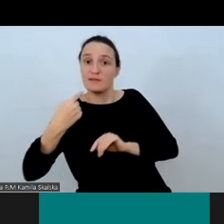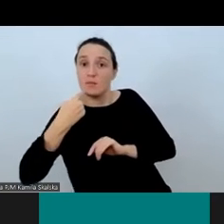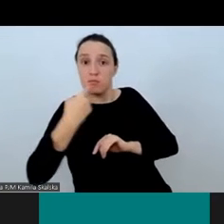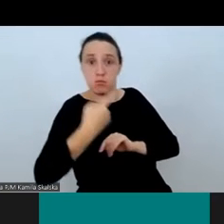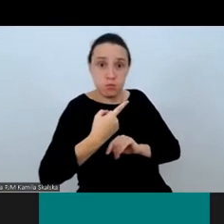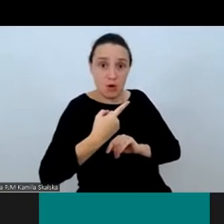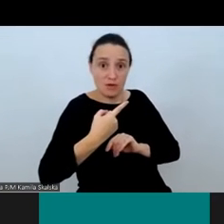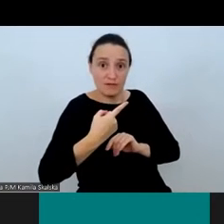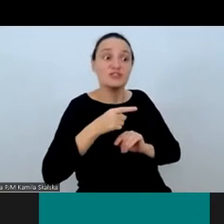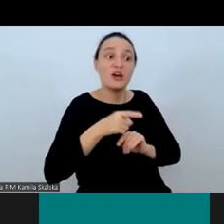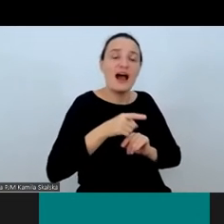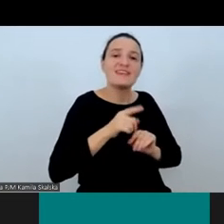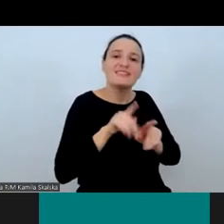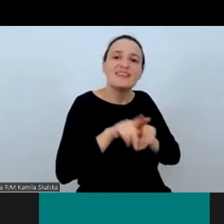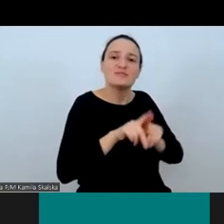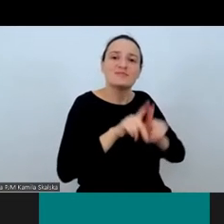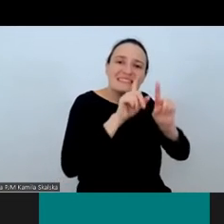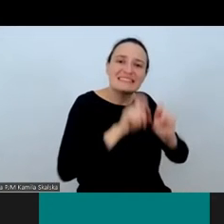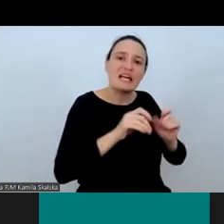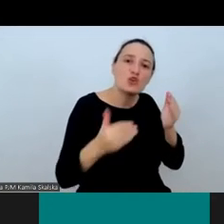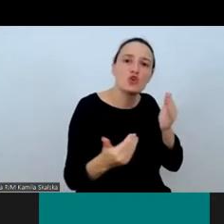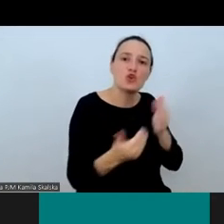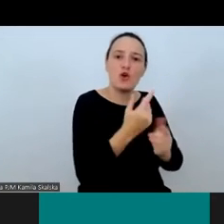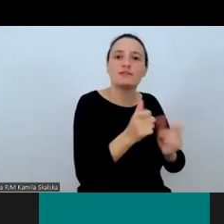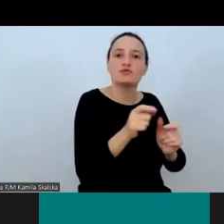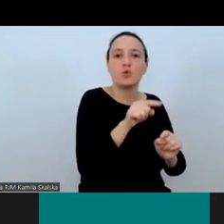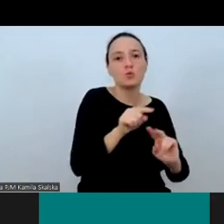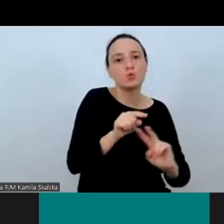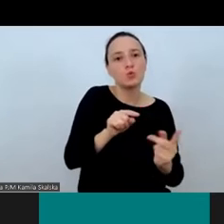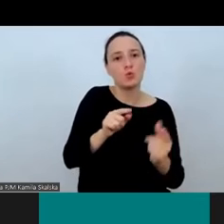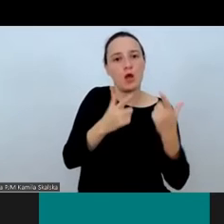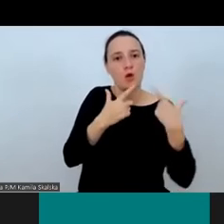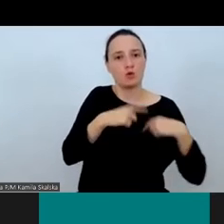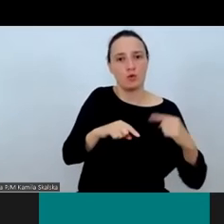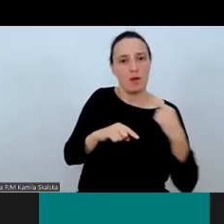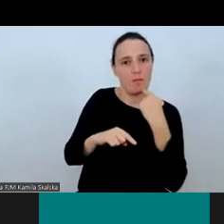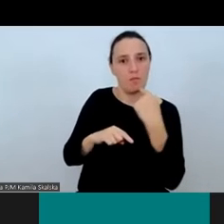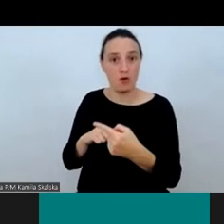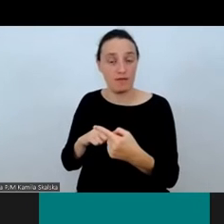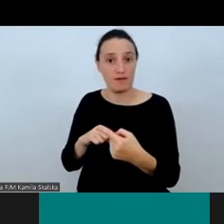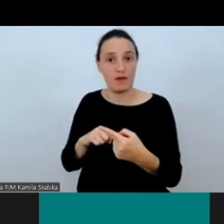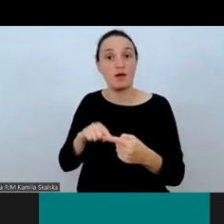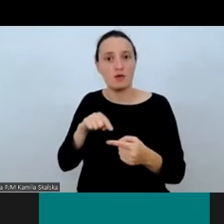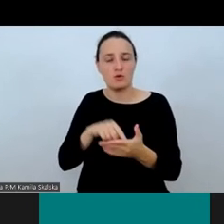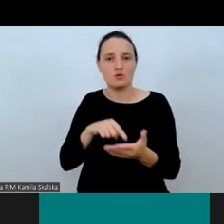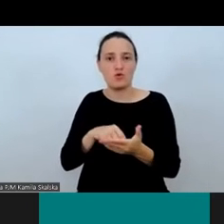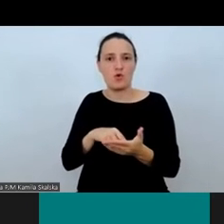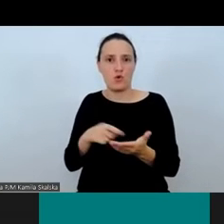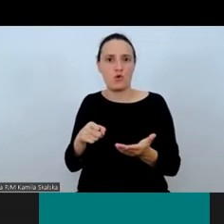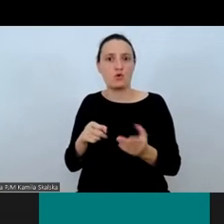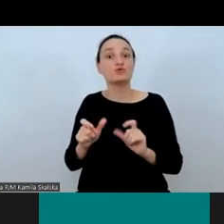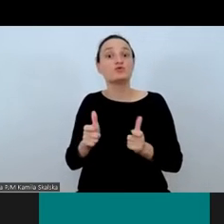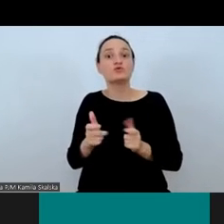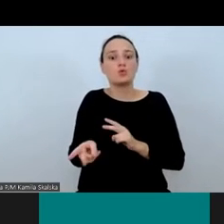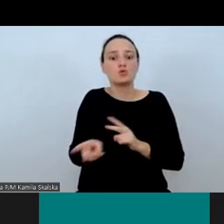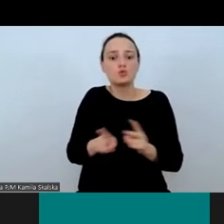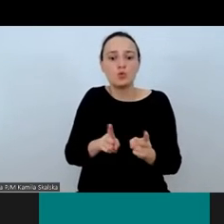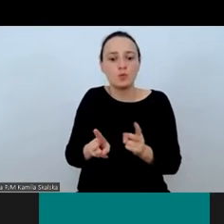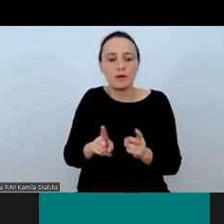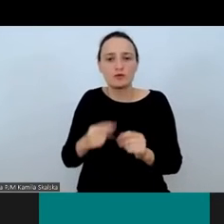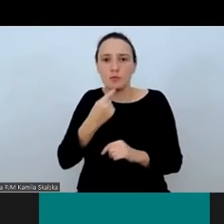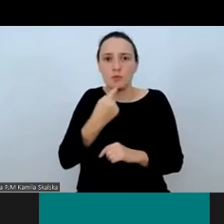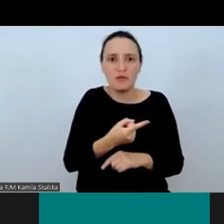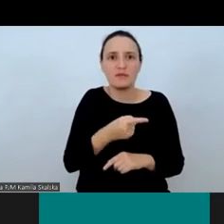A zatem to, co mówi tłumacz jest tekstem docelowym, czyli